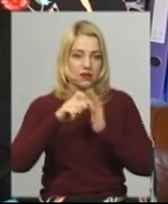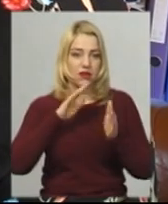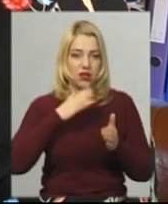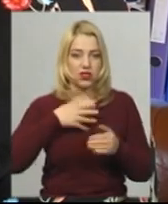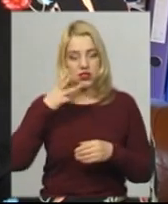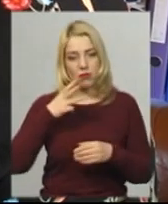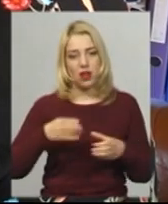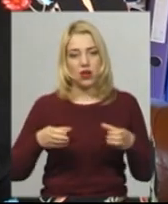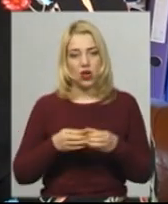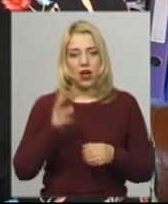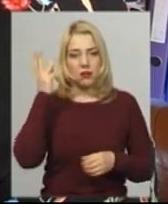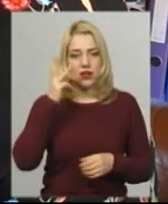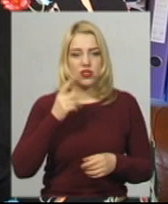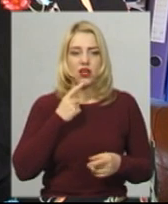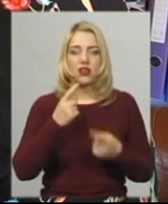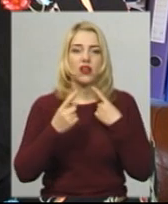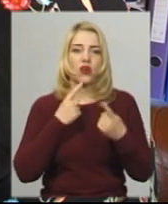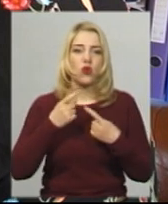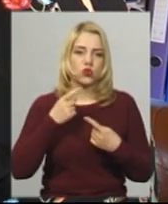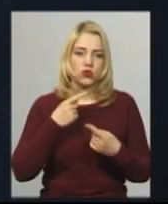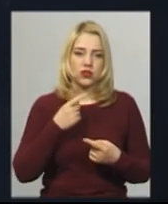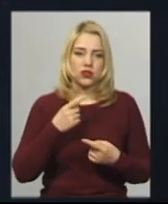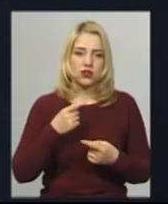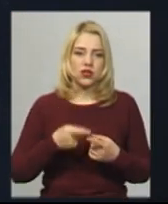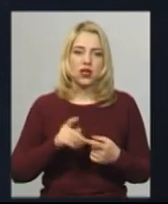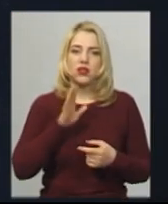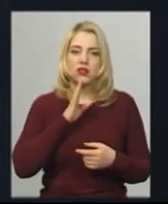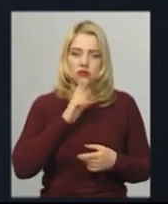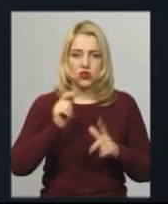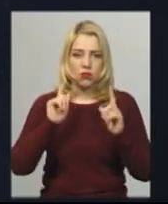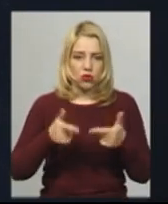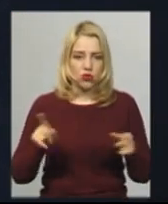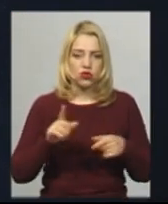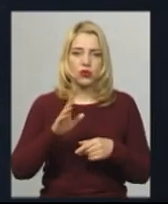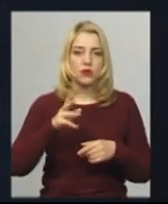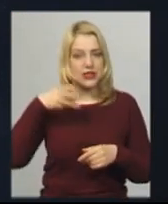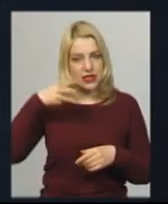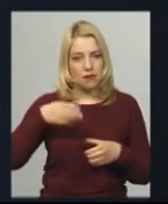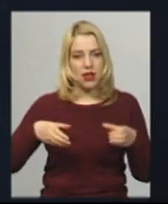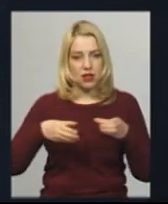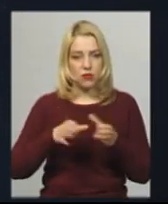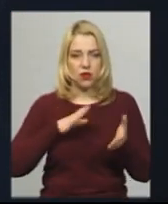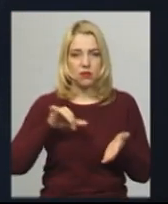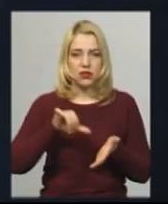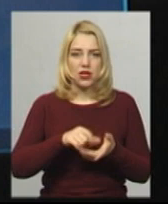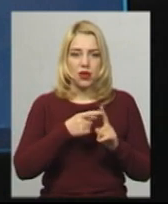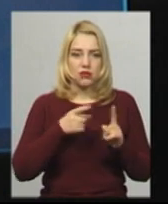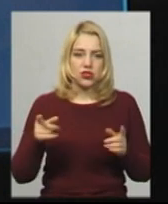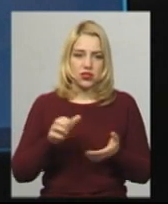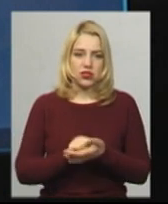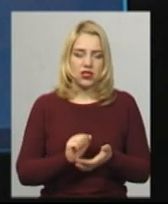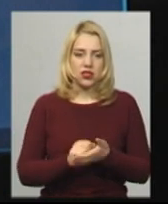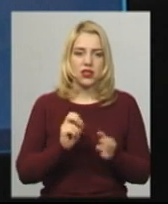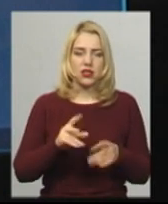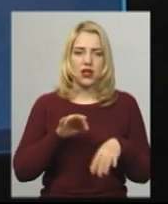Хмельничанка звернулася за онлайн-консультацією до психолога. Дівчина погодилась, аби знімальна група була присутня під час заняття. Як